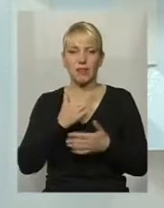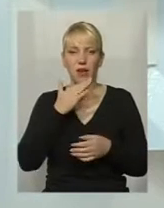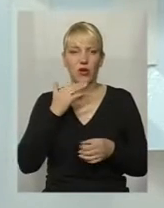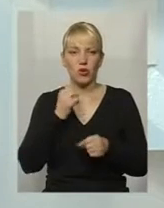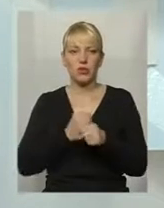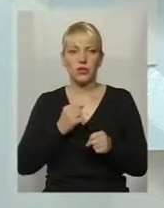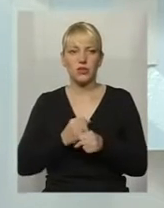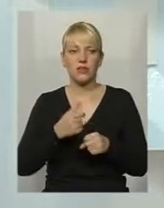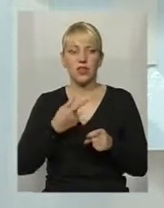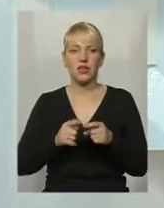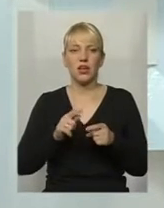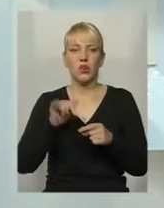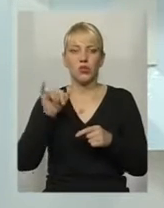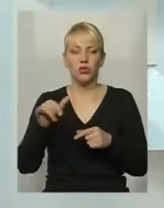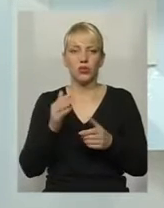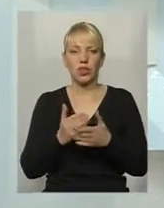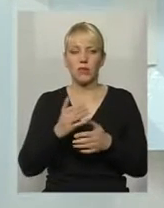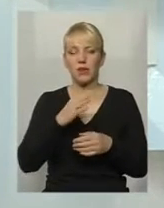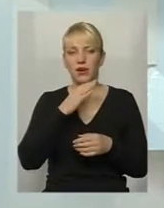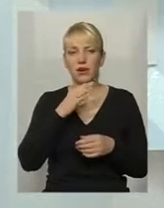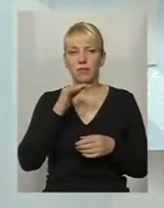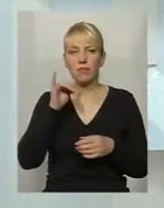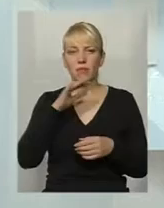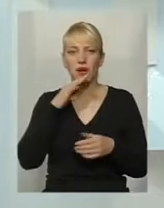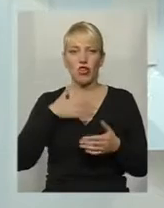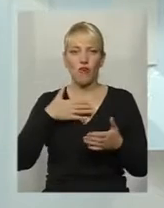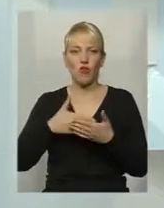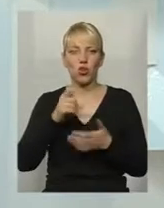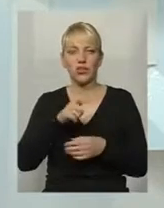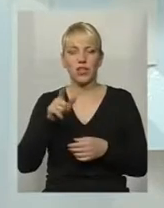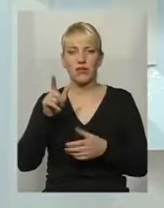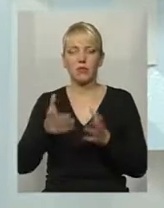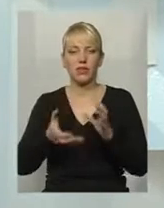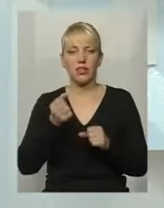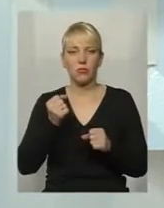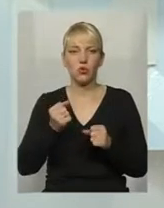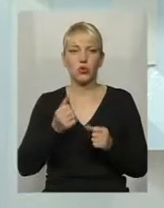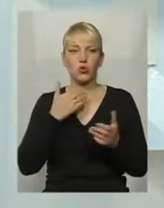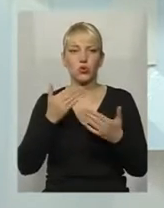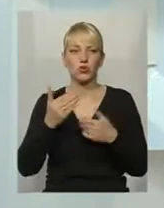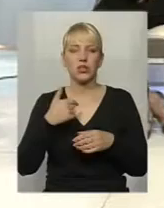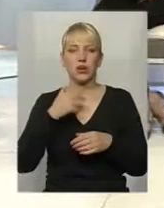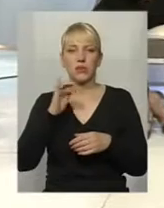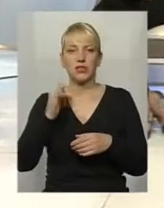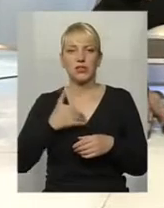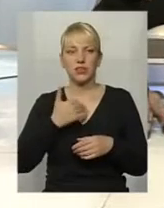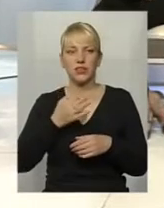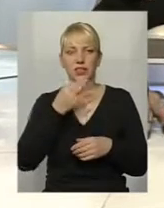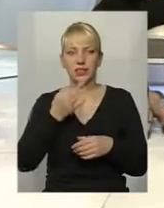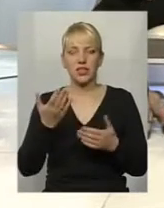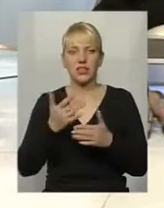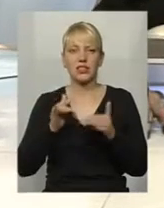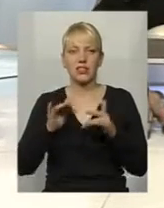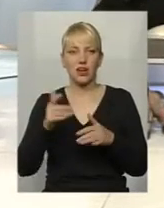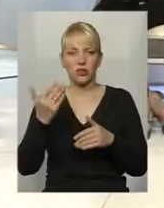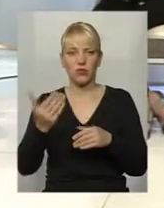організацій. У нього дуже багато волонтерів. Він підтримує стосунки. Розкажіть, Петро Миляночу, які заходи